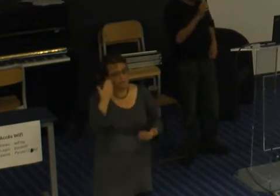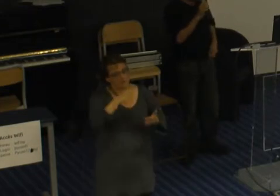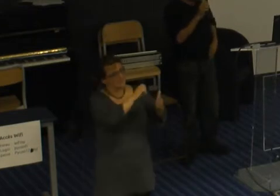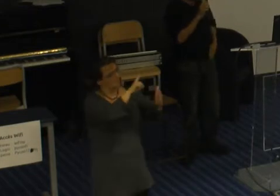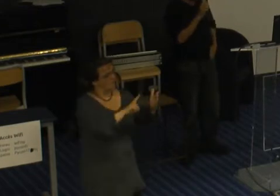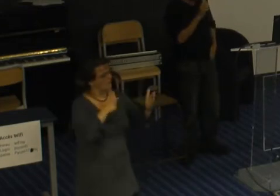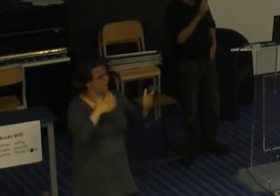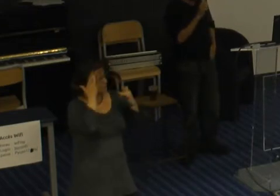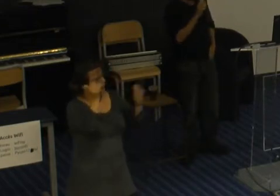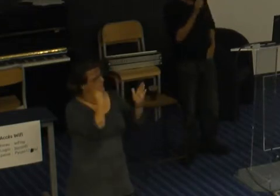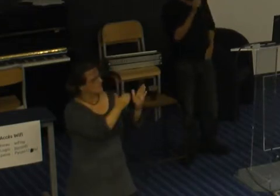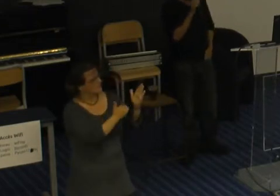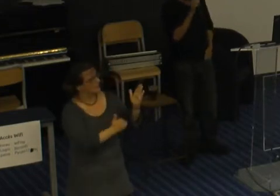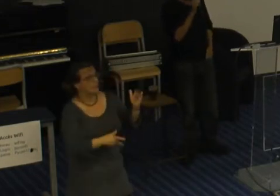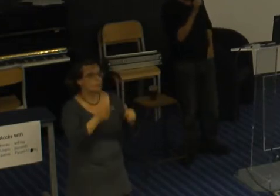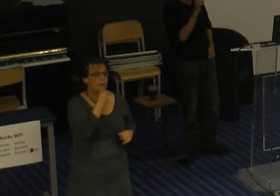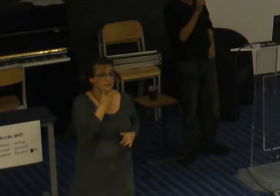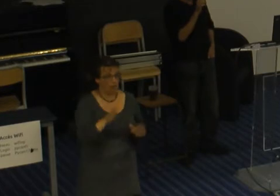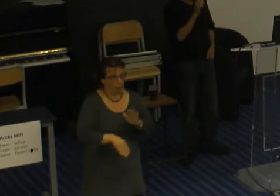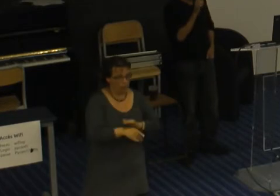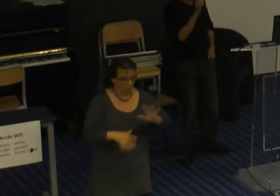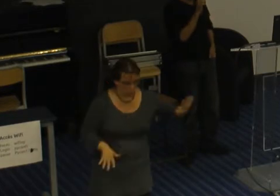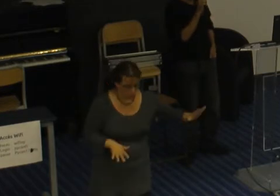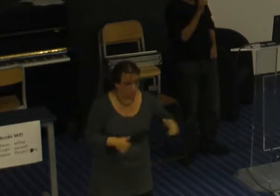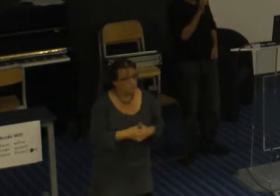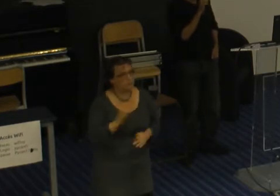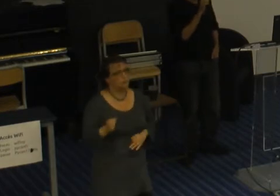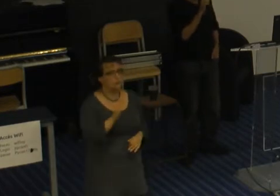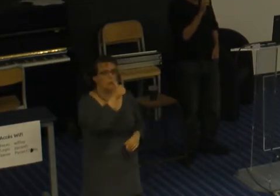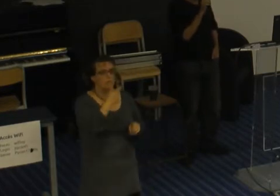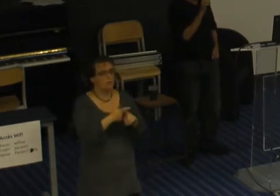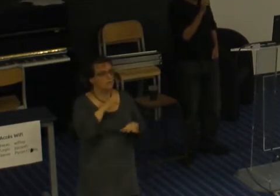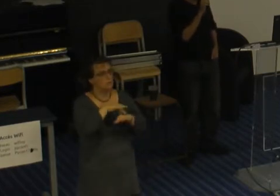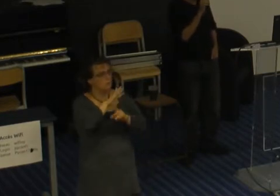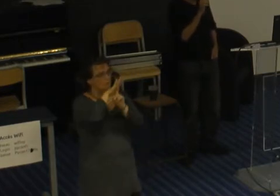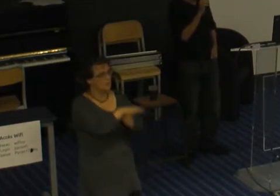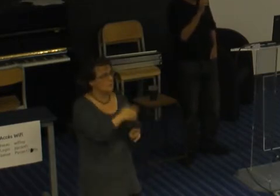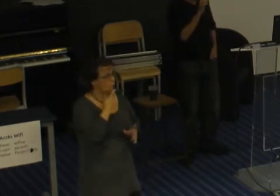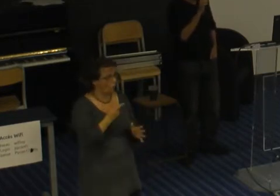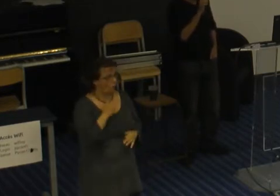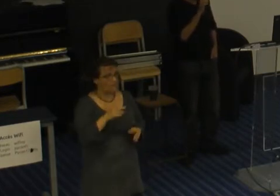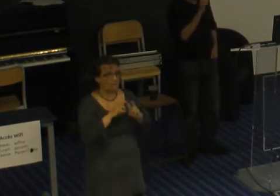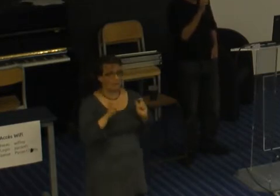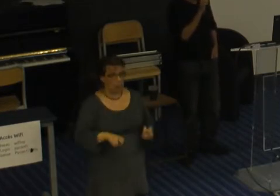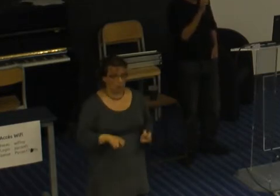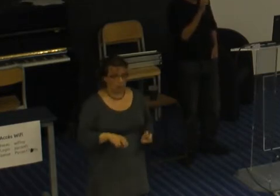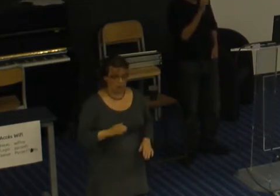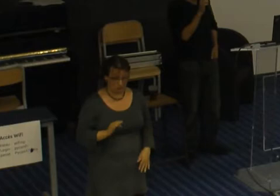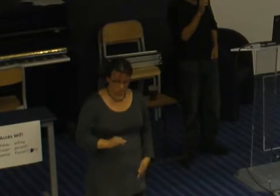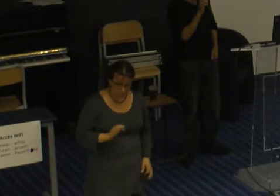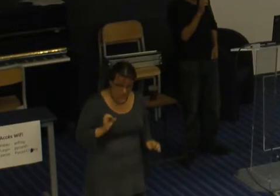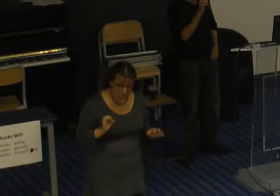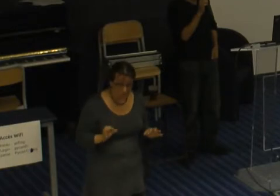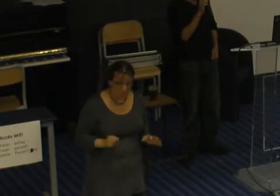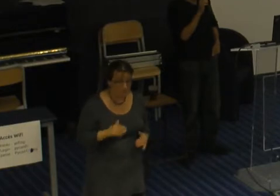Mais il y a aussi la première discrimination qui m'a surpris, c la discrimination au diplôme en France. En France, on a l'idée